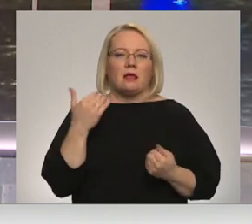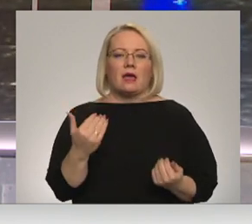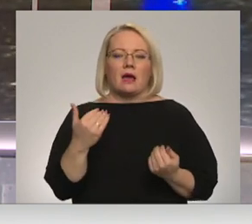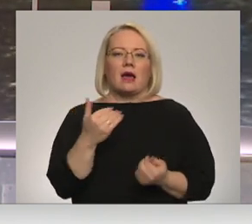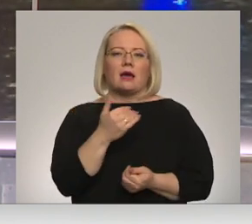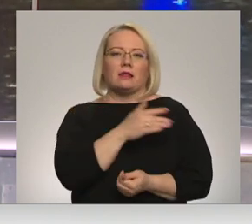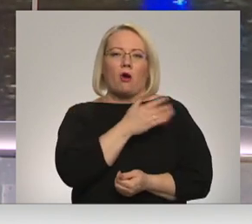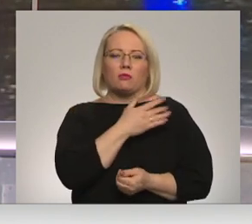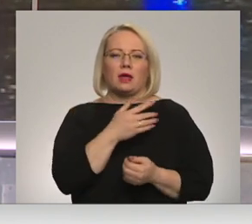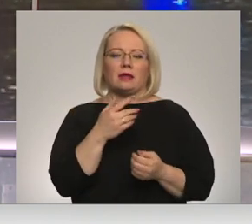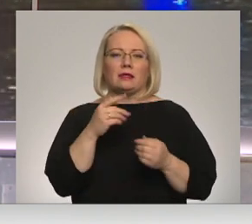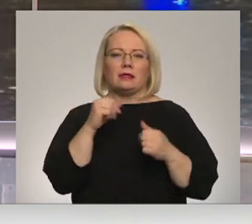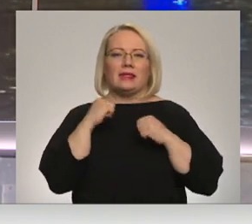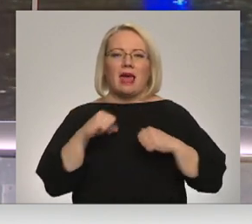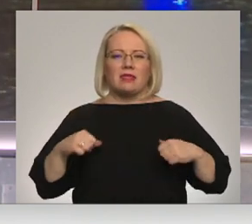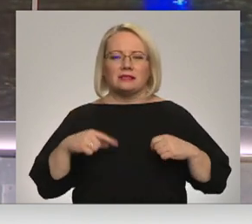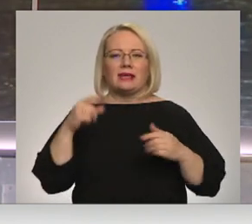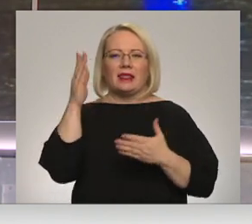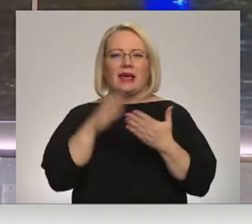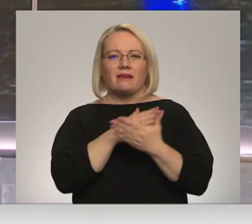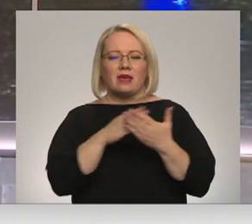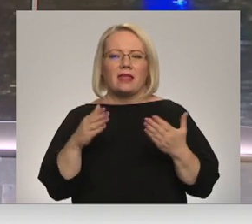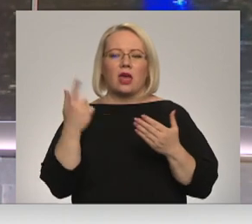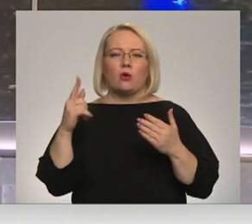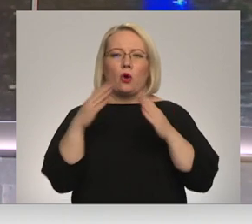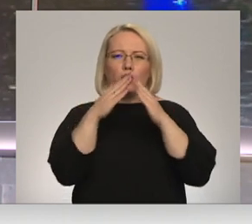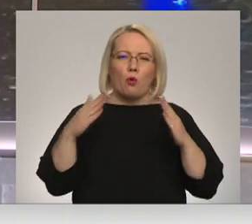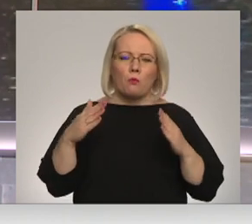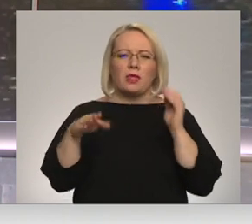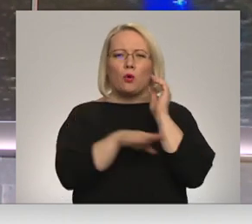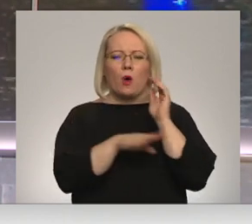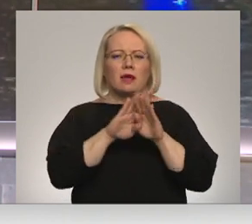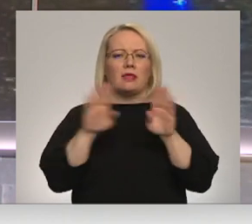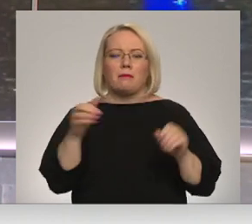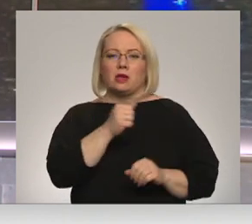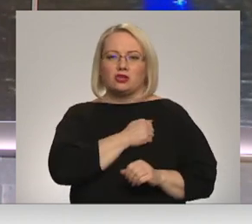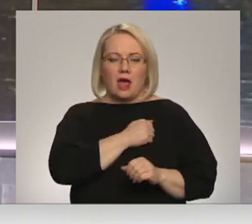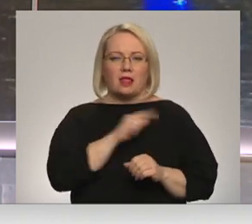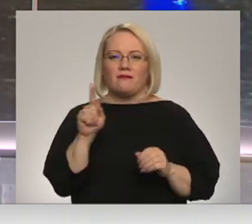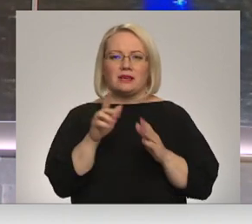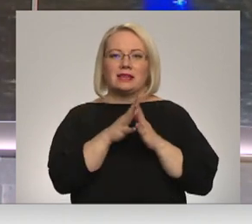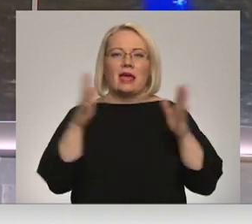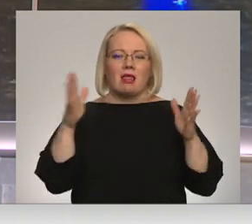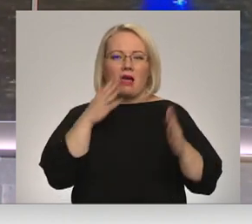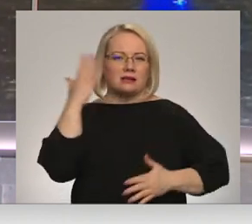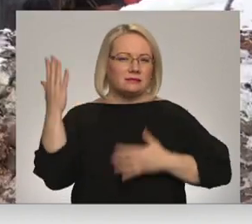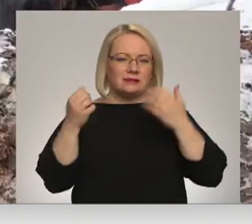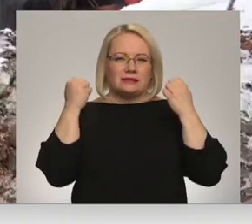šodien likvidē vētras sekas, jo vējuši nav žēlojas ne jumtus, ne kokus. Lielākais vēja ātrums konstatēts Ventspilī.